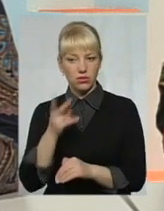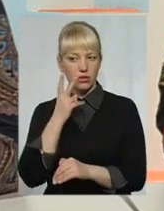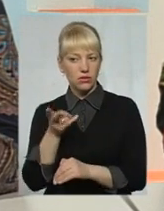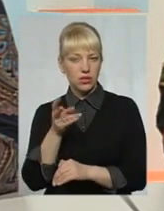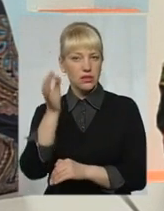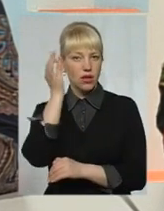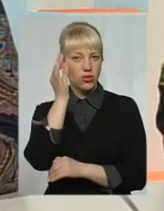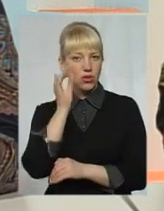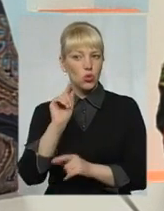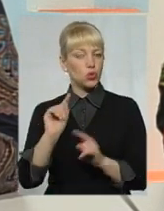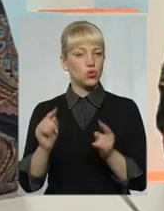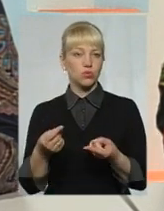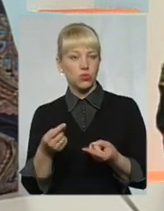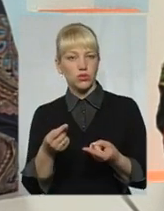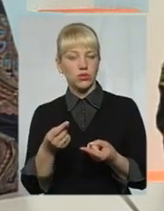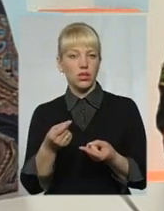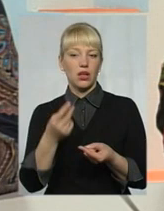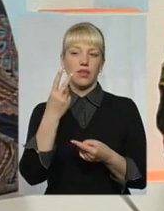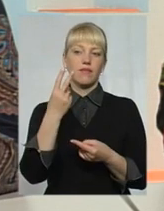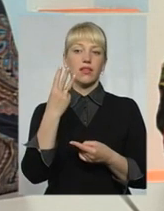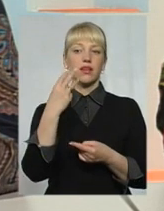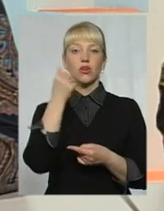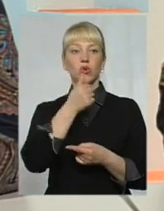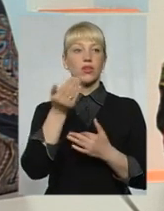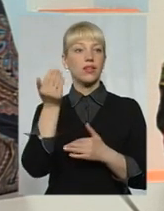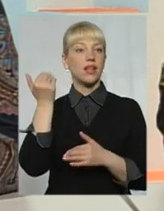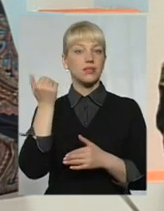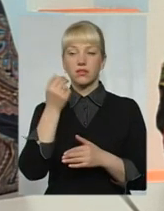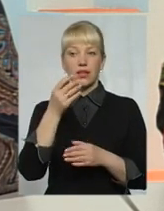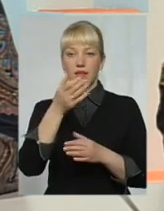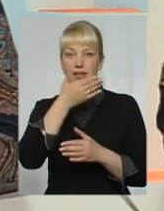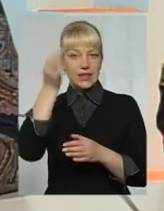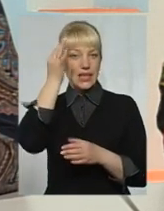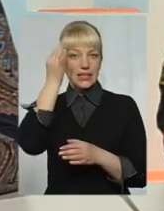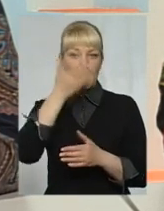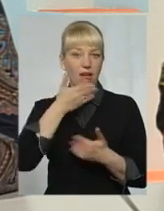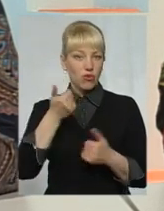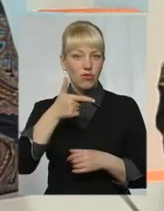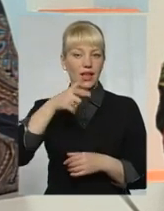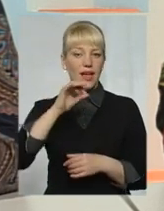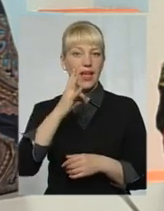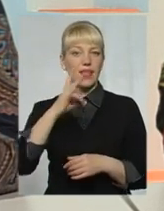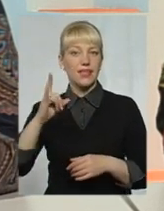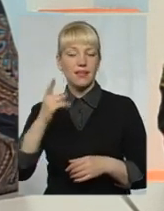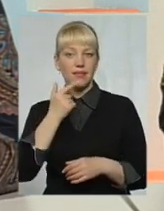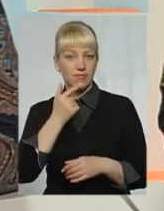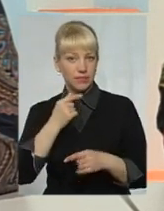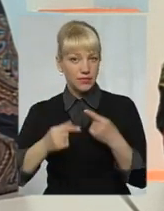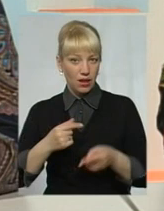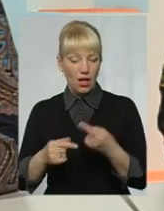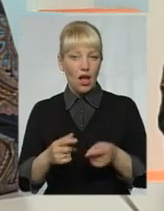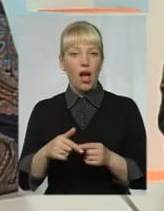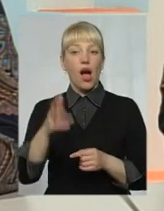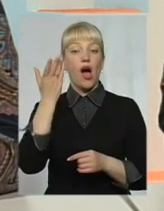згадують чомусь, чомусь 2-3 роки, 5 років не згадували за генетику, а коли дитині з 10 до 15